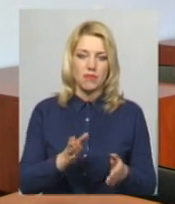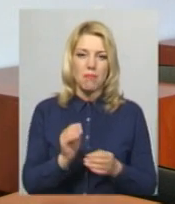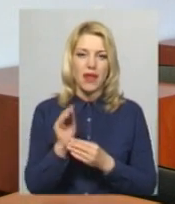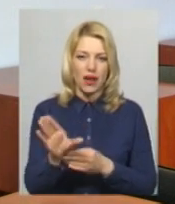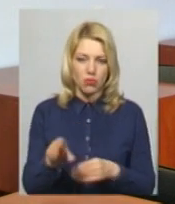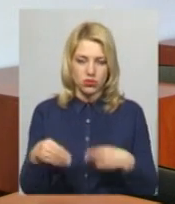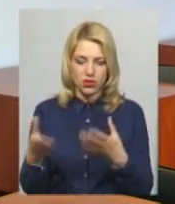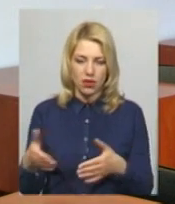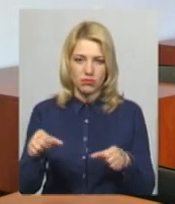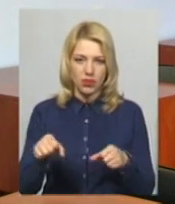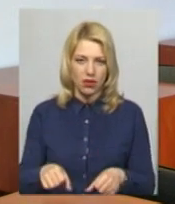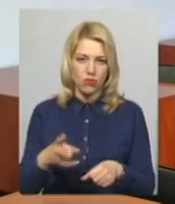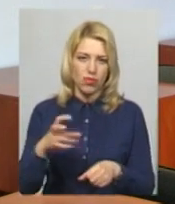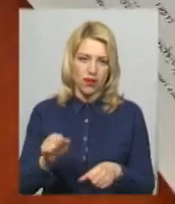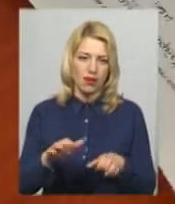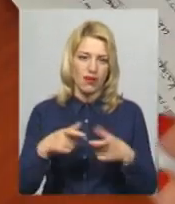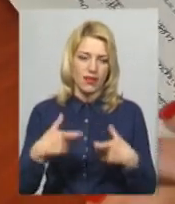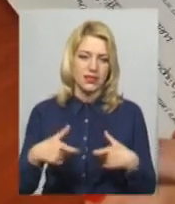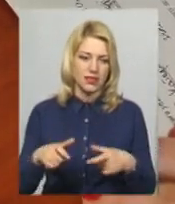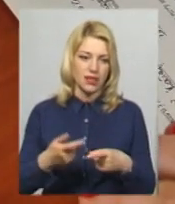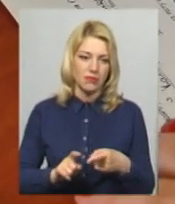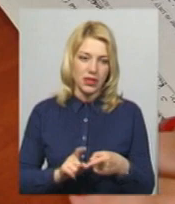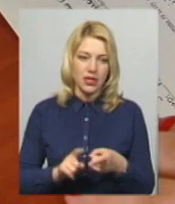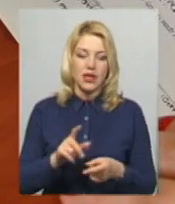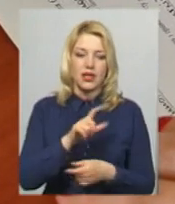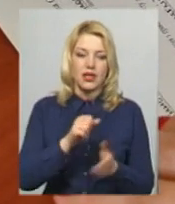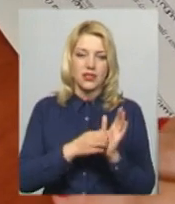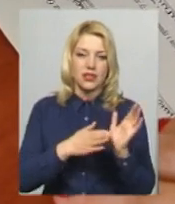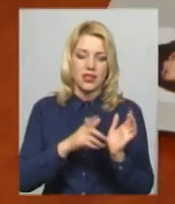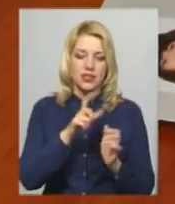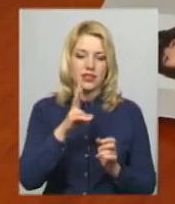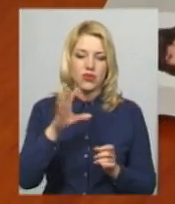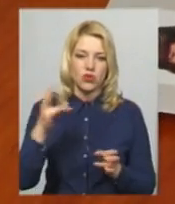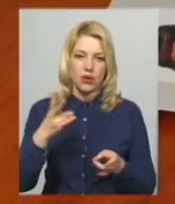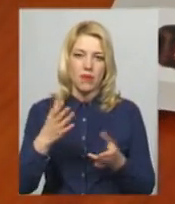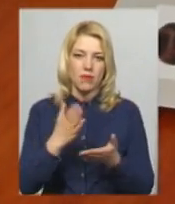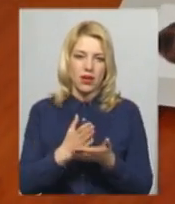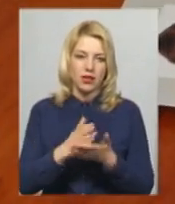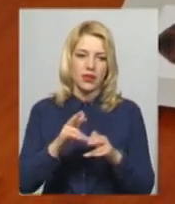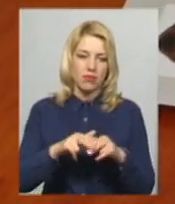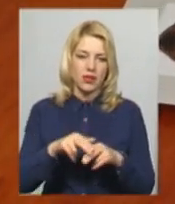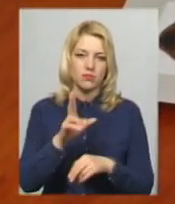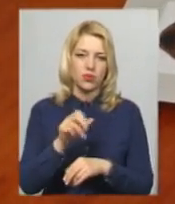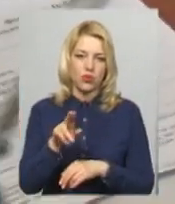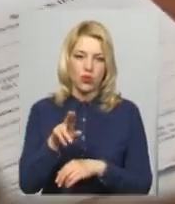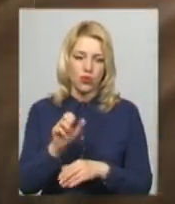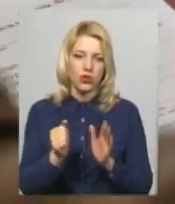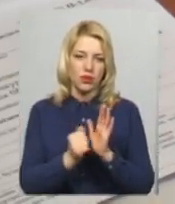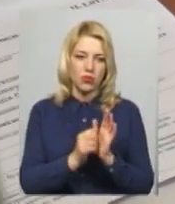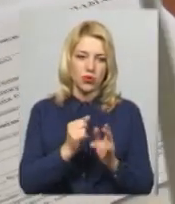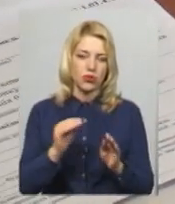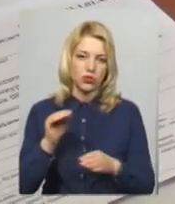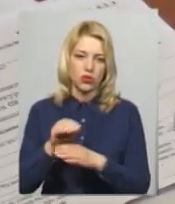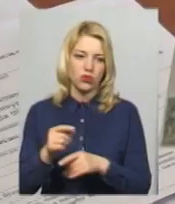цим листком екзаменицій не приходять на пункт тестування. Для реєстрації на ЗНО потрібно мати з собою паспорт, ідентифікаційний код, диплом та додаток до